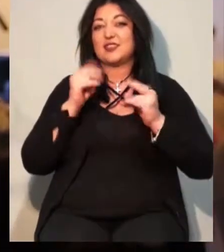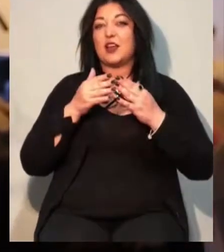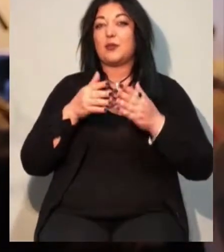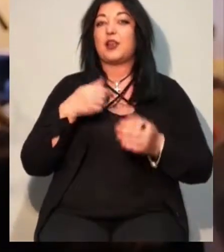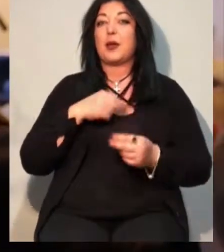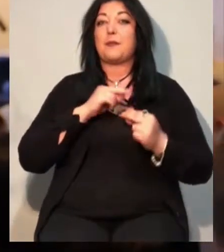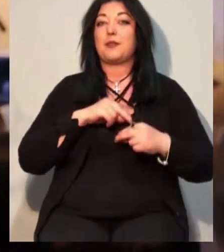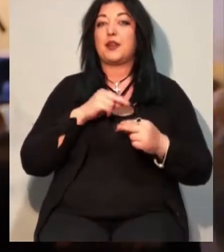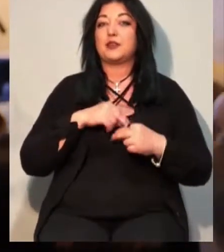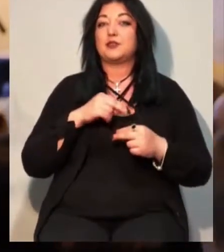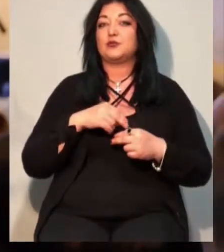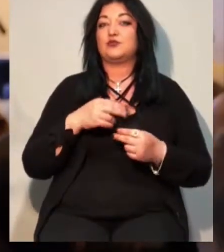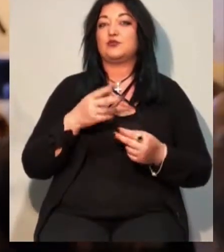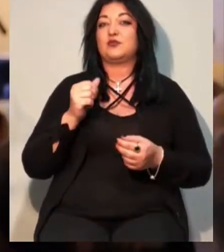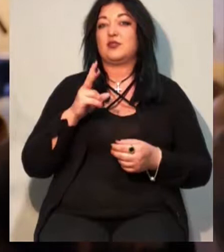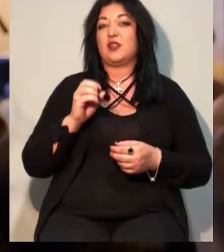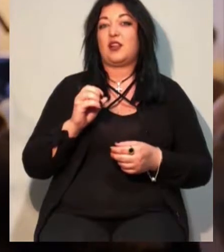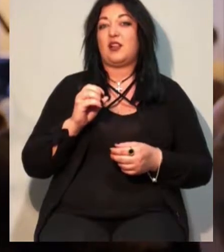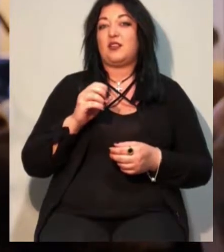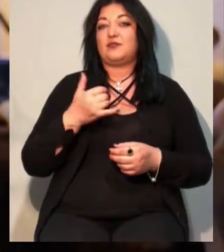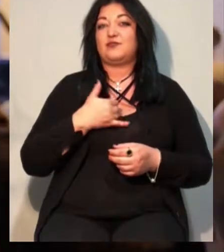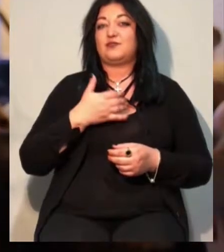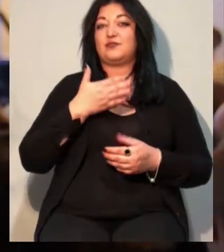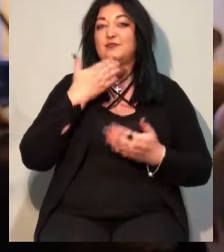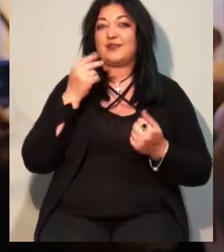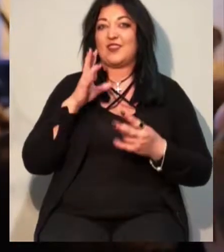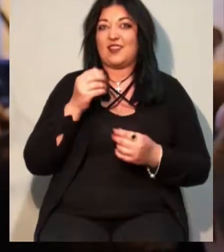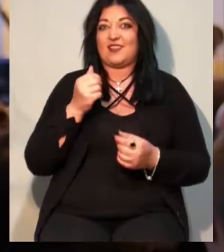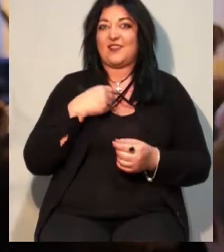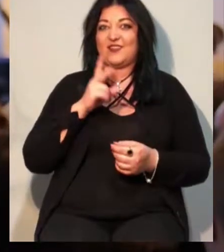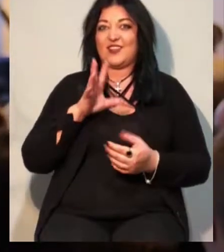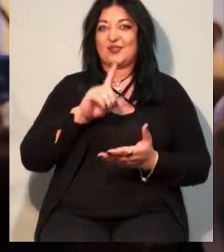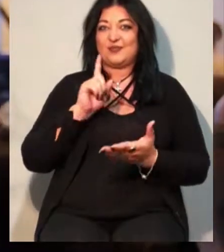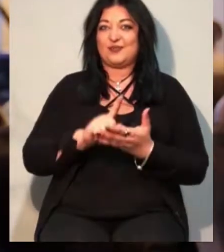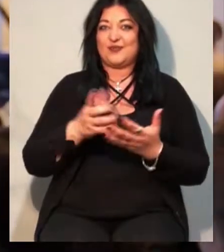служба мене проходить в Одесі. Те, що квартира в Одесі, я думаю, це просто логічно.